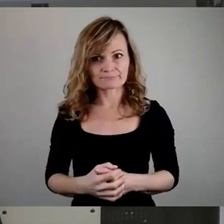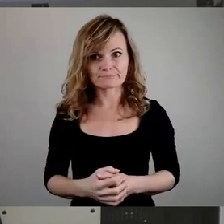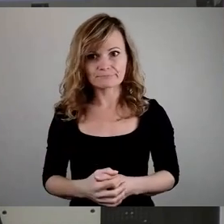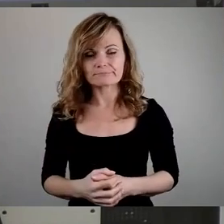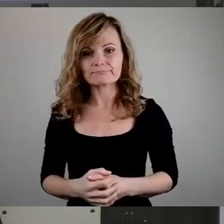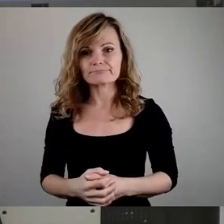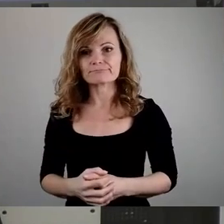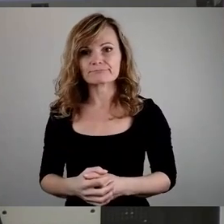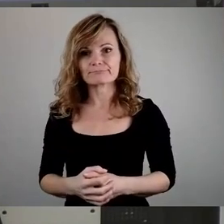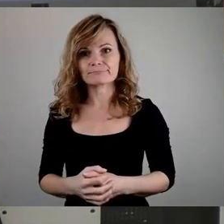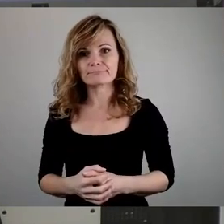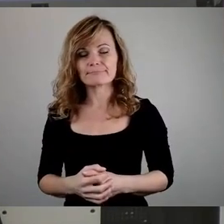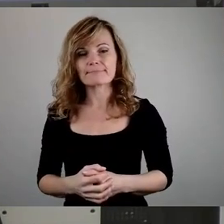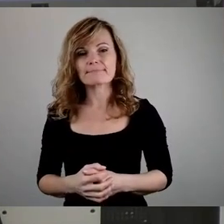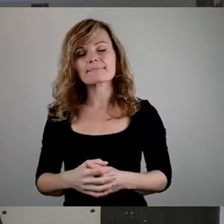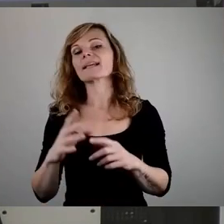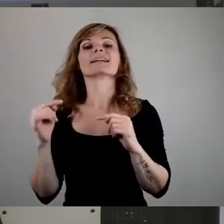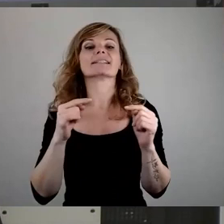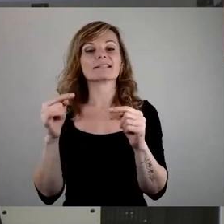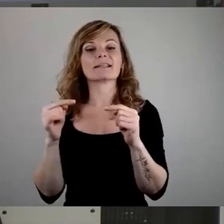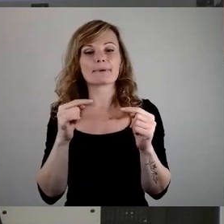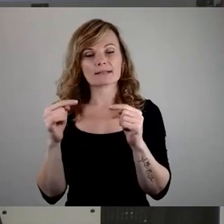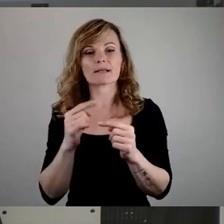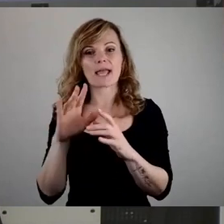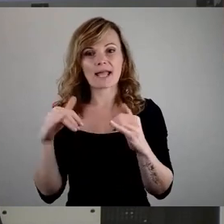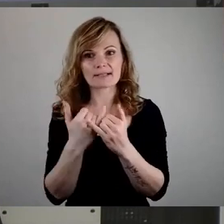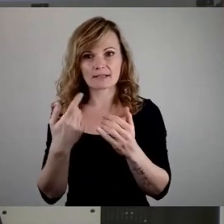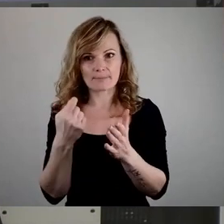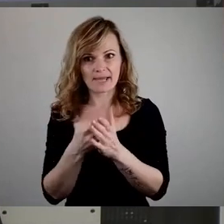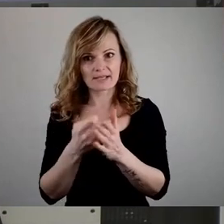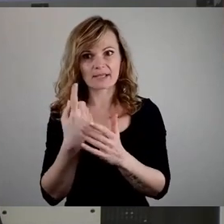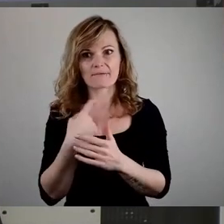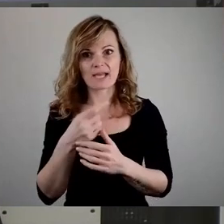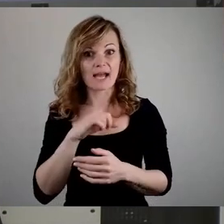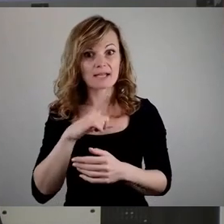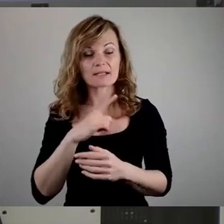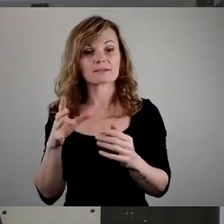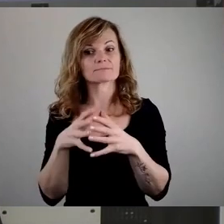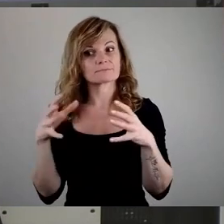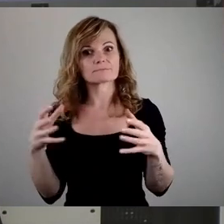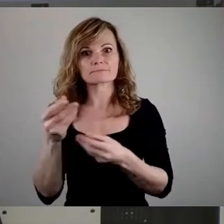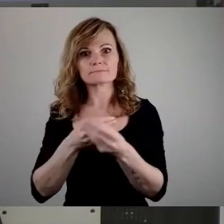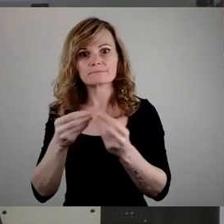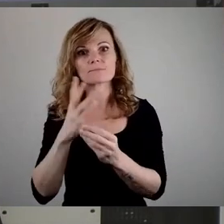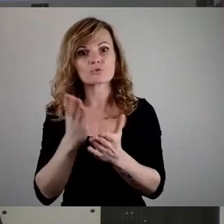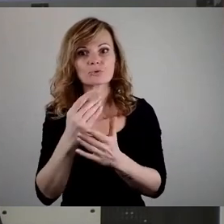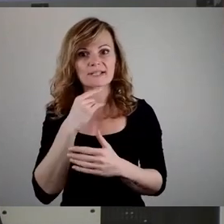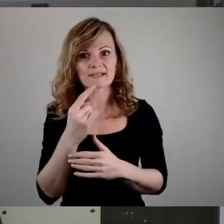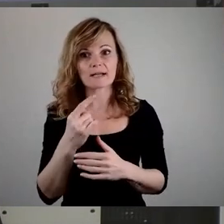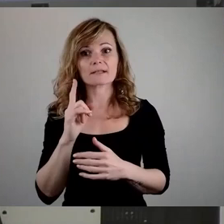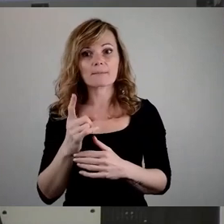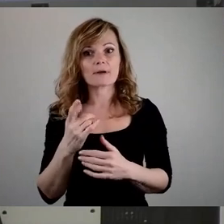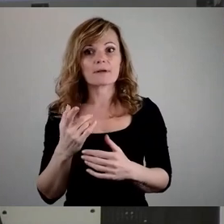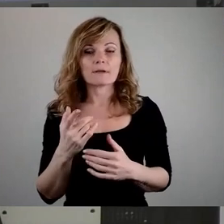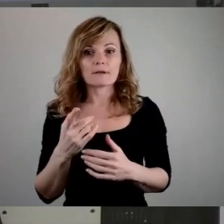Debatte zu den Elternbeiträgen eigentlich eine ist, die wir noch mal breit im Ausschuss führen müssten, wenn wir sie seriös führen wollten. Das wurde auch schon gesagt. Aber weil